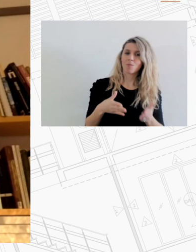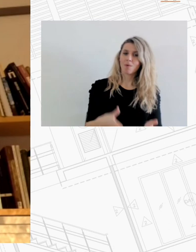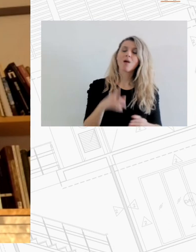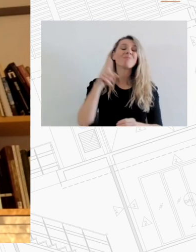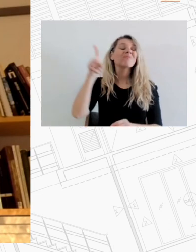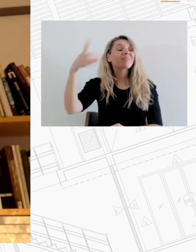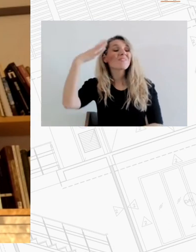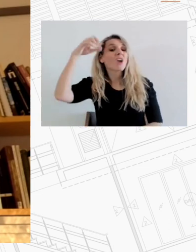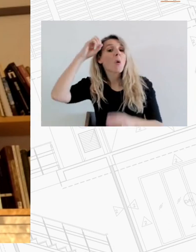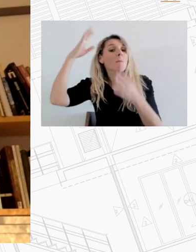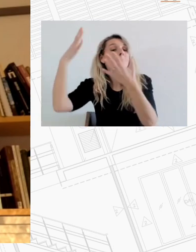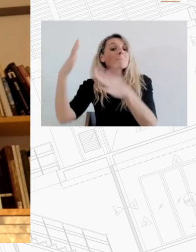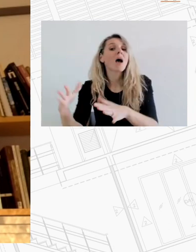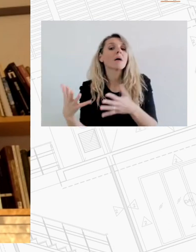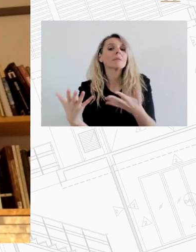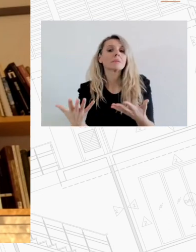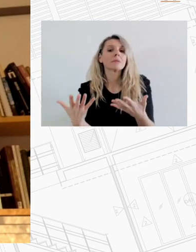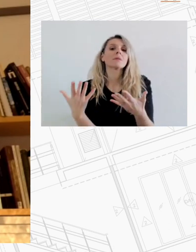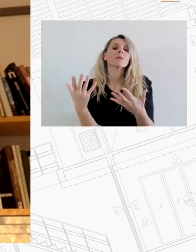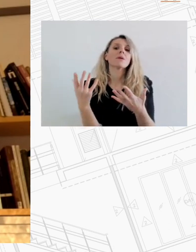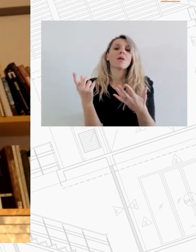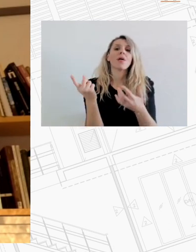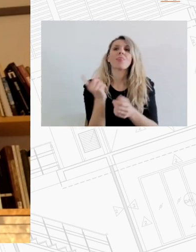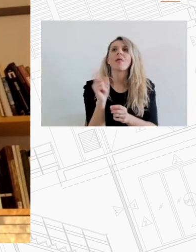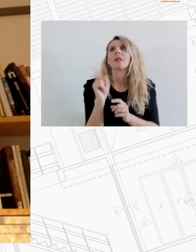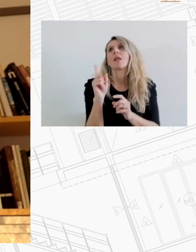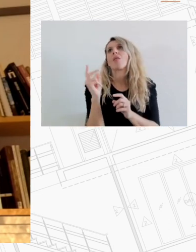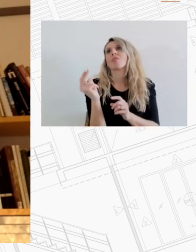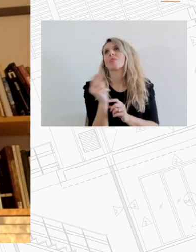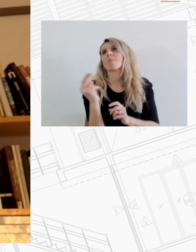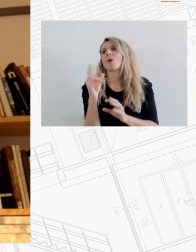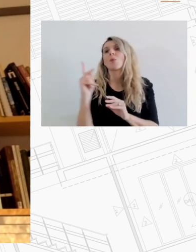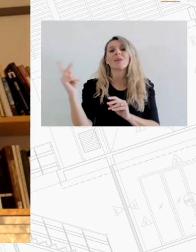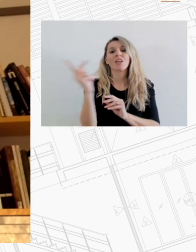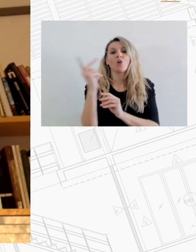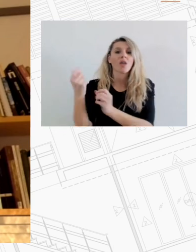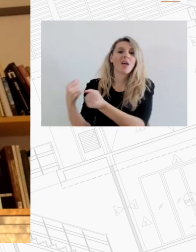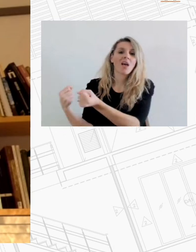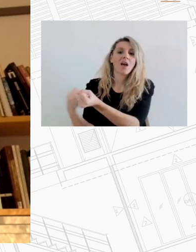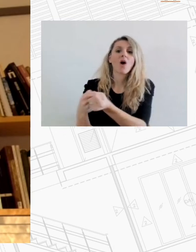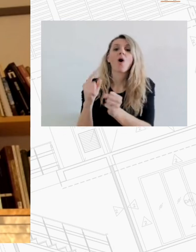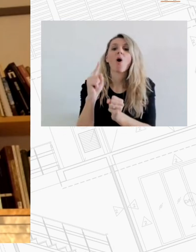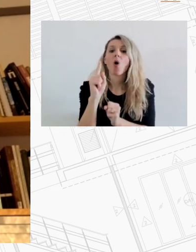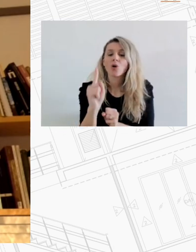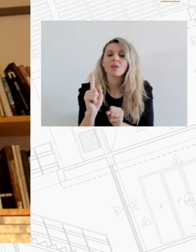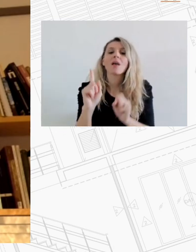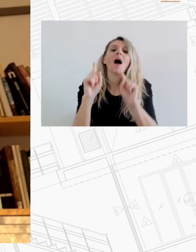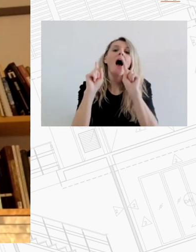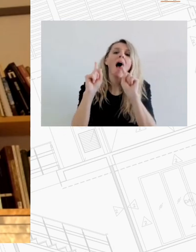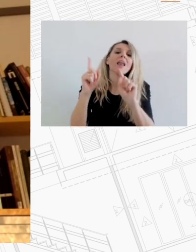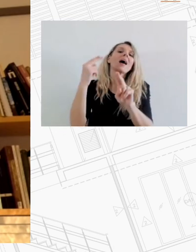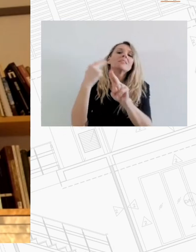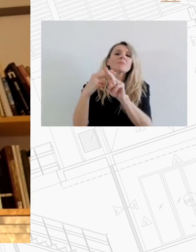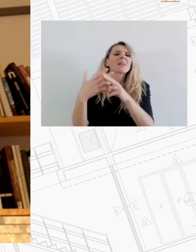Βερολίνο δεν είναι ακριβώς έτοιμα κοινωνικοποίησης είναι εντάιμεν είναι απαλωτρίωση και το